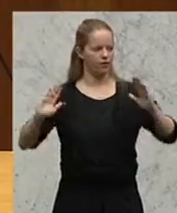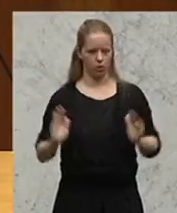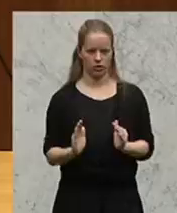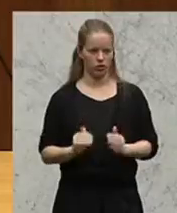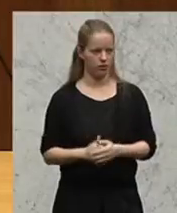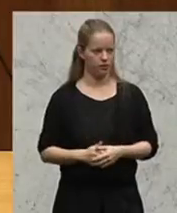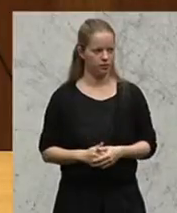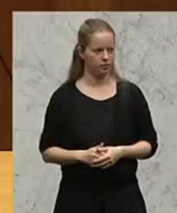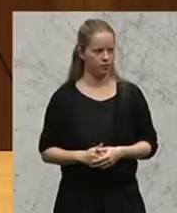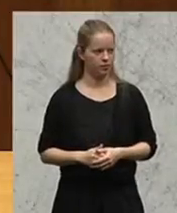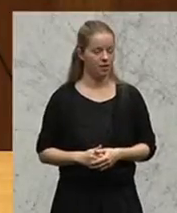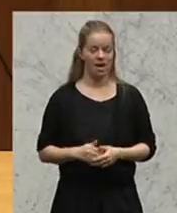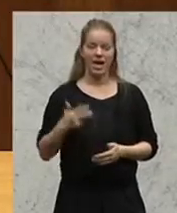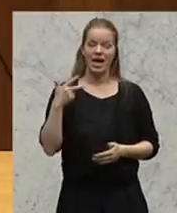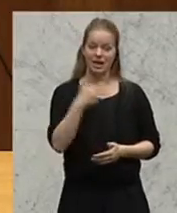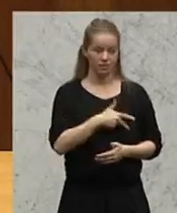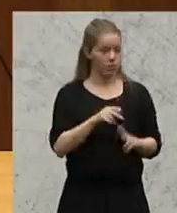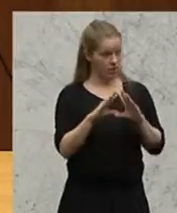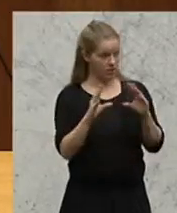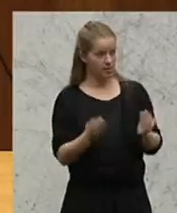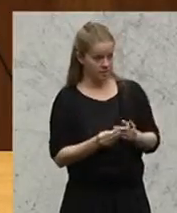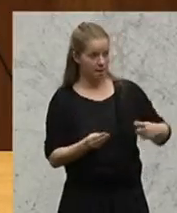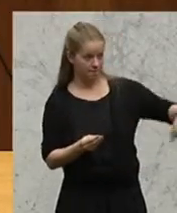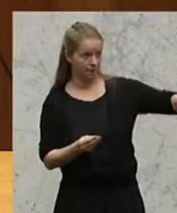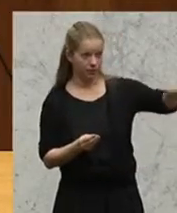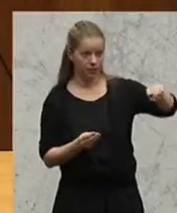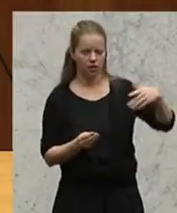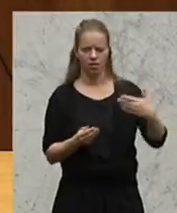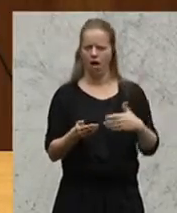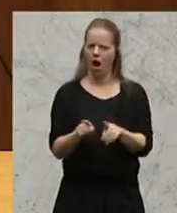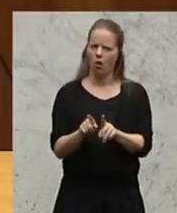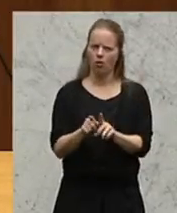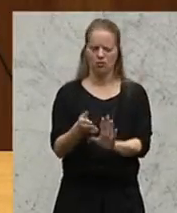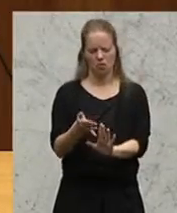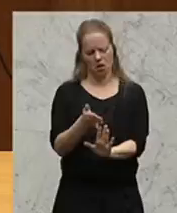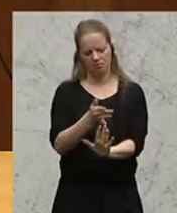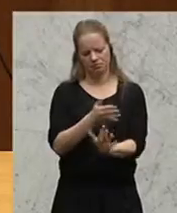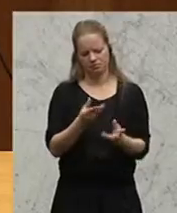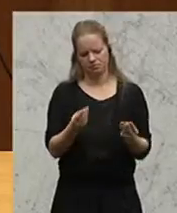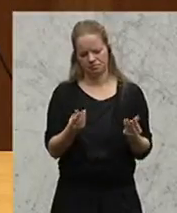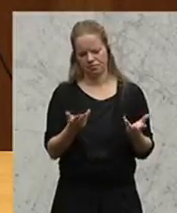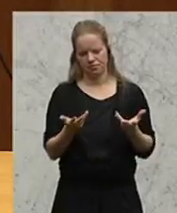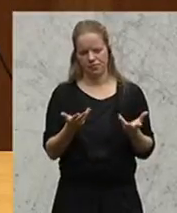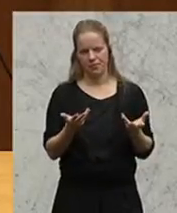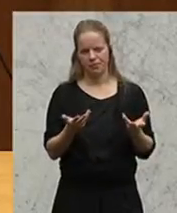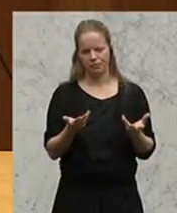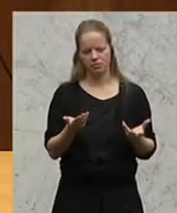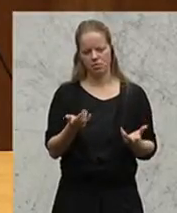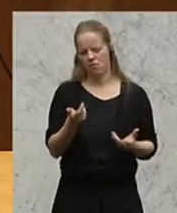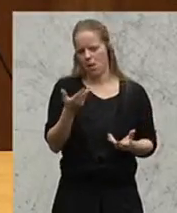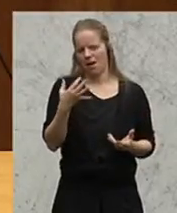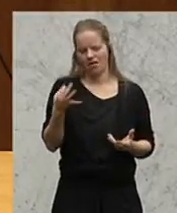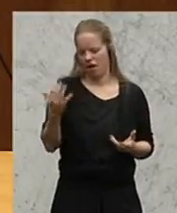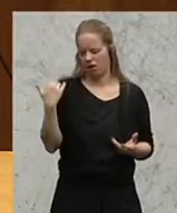Die SPÖ insgesamt hat auch vor wenigen